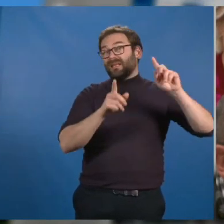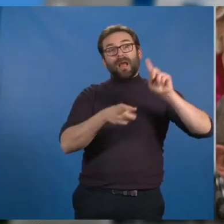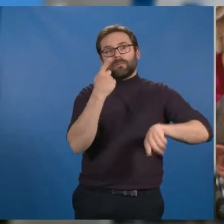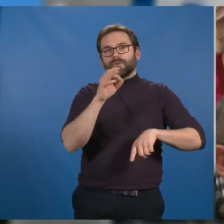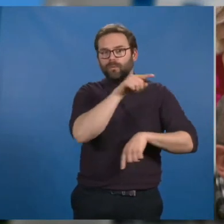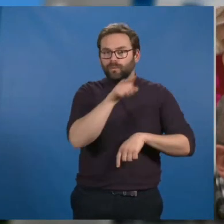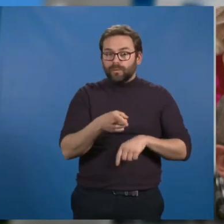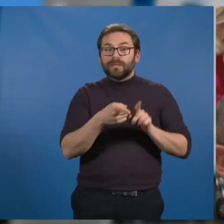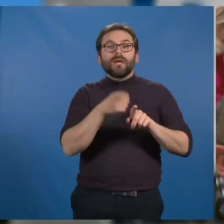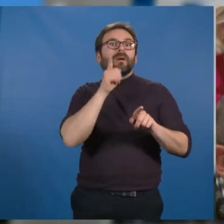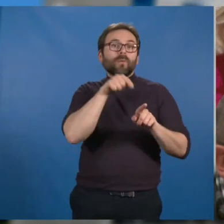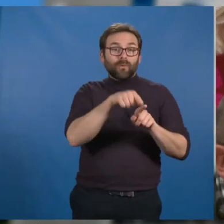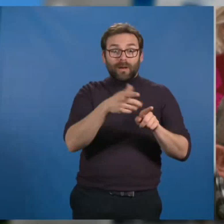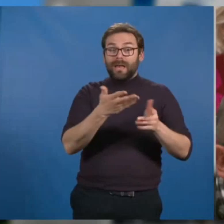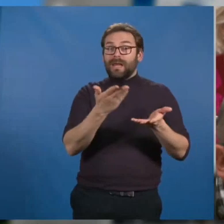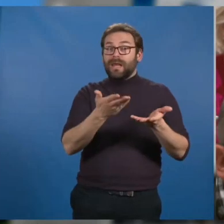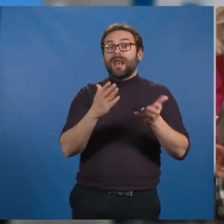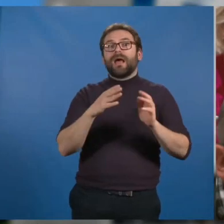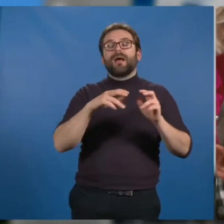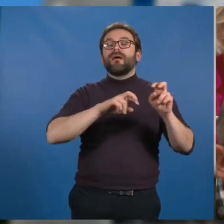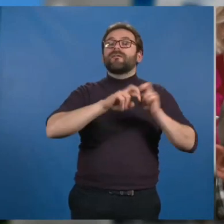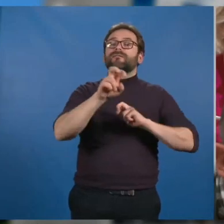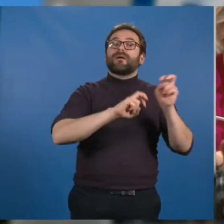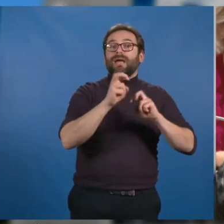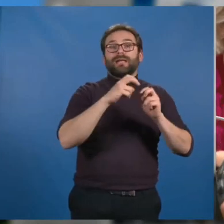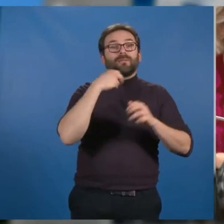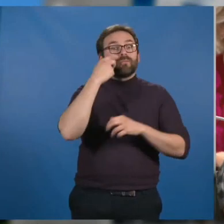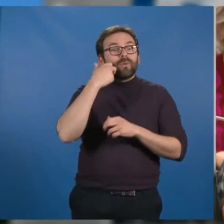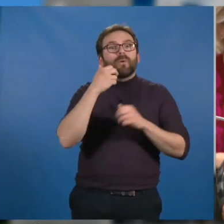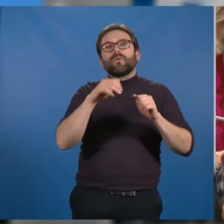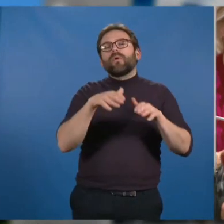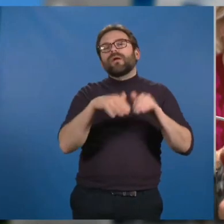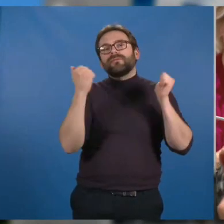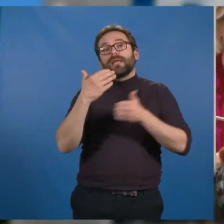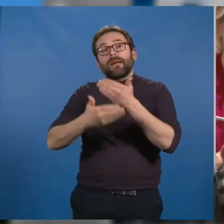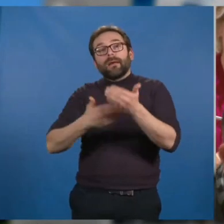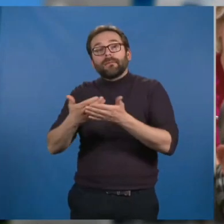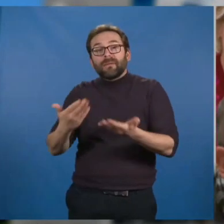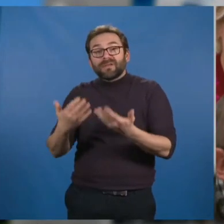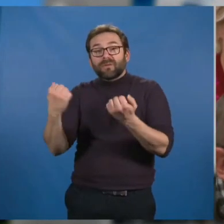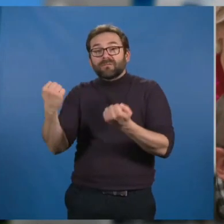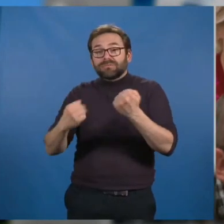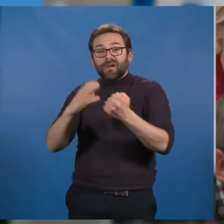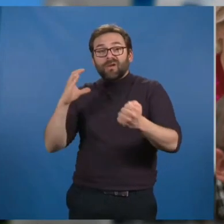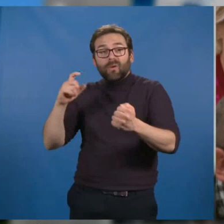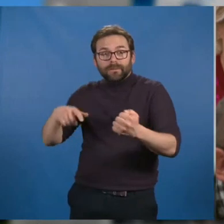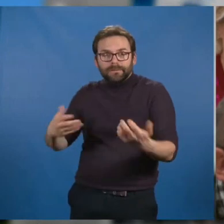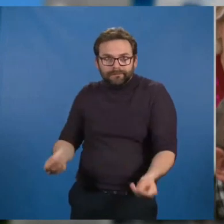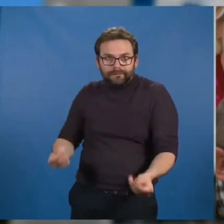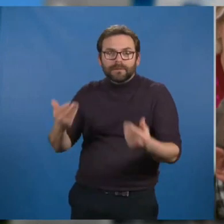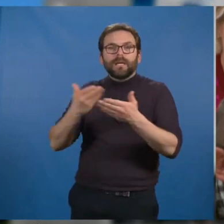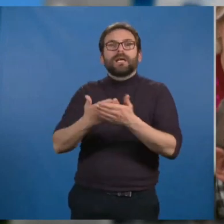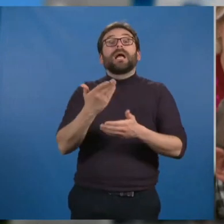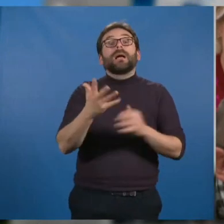du fret ferroviaire et d'éviter le transport par poids lourd sur route. Ceci étant pourtant facilité